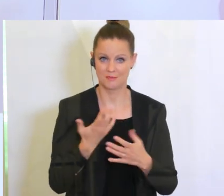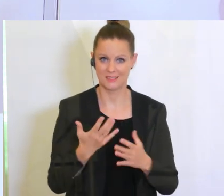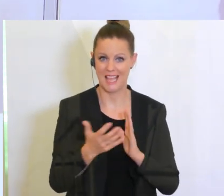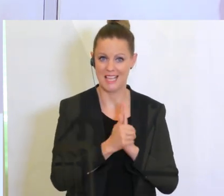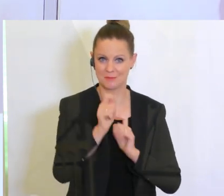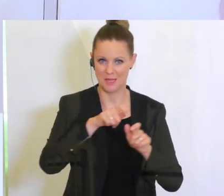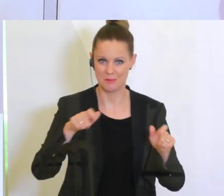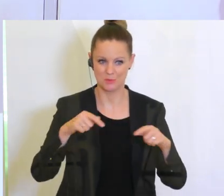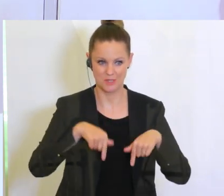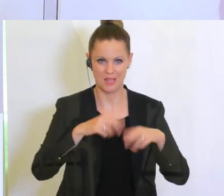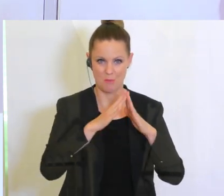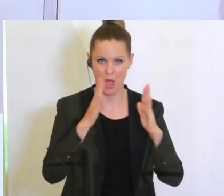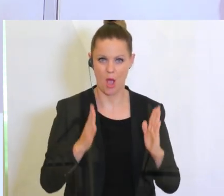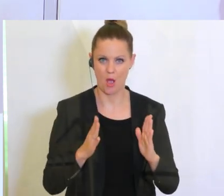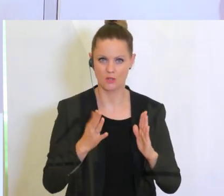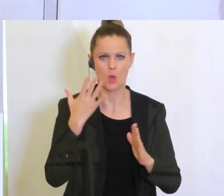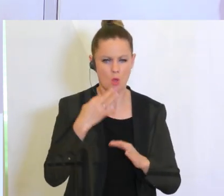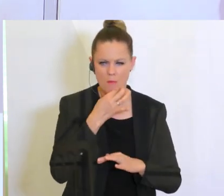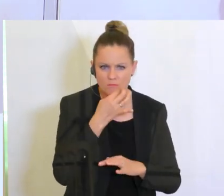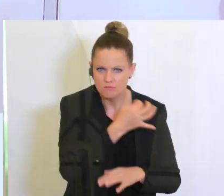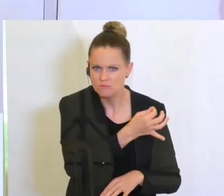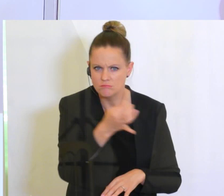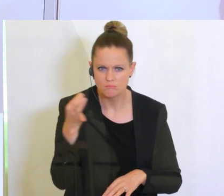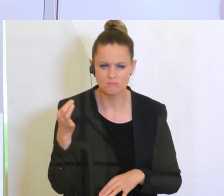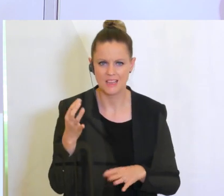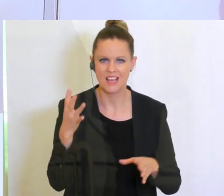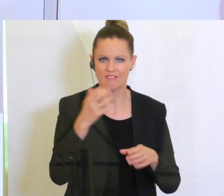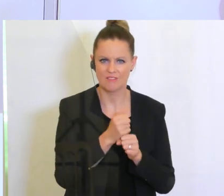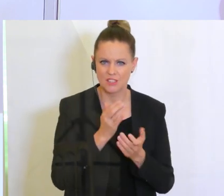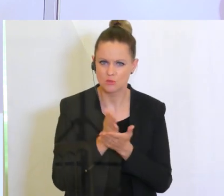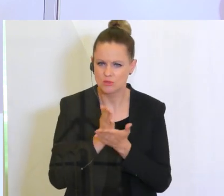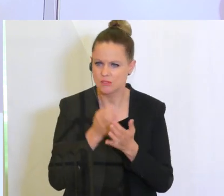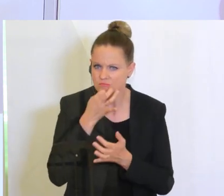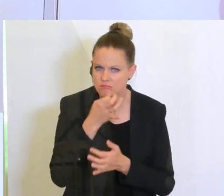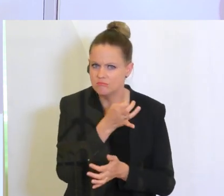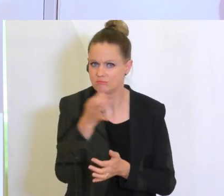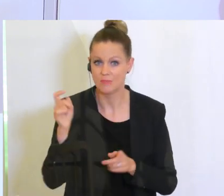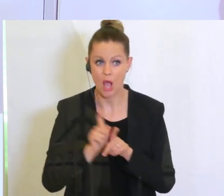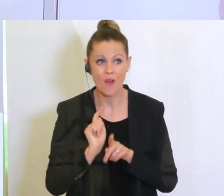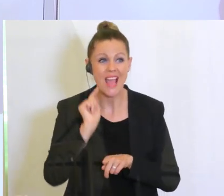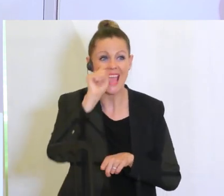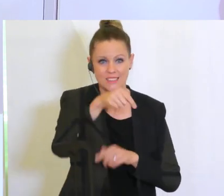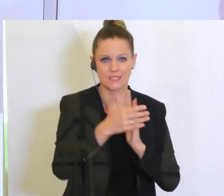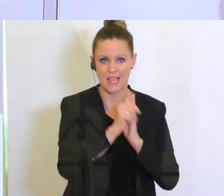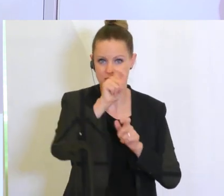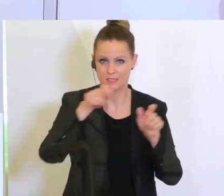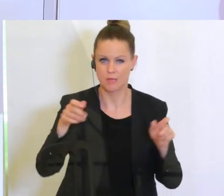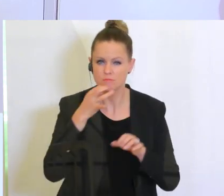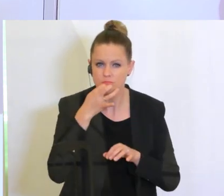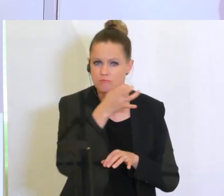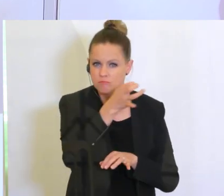Expertinnen und Experten im Haus auch nochmals genau befragt, den Verfassungsdienst befragt und auch externe Experten und